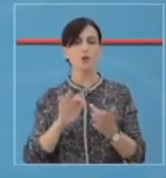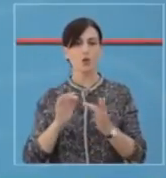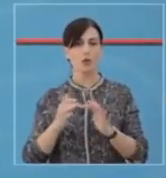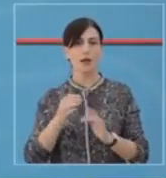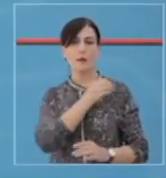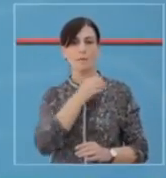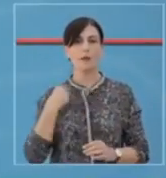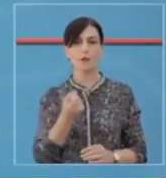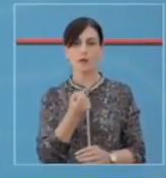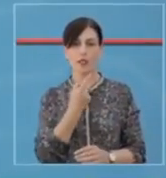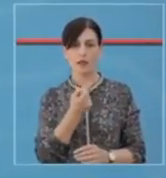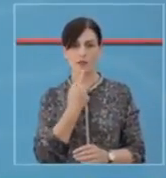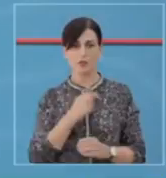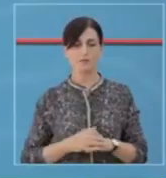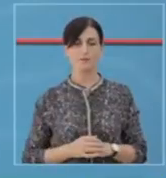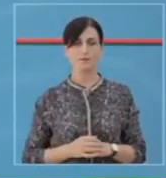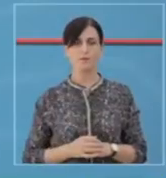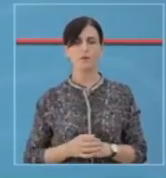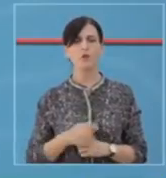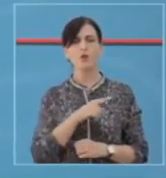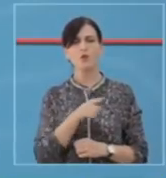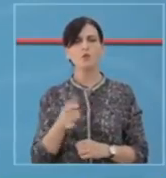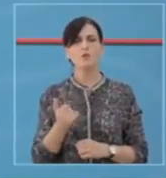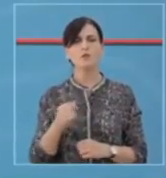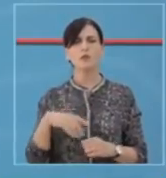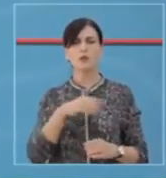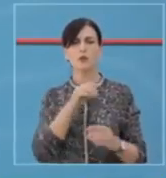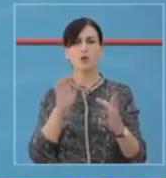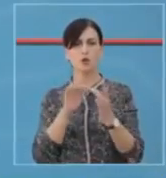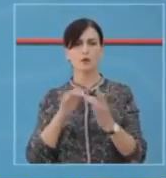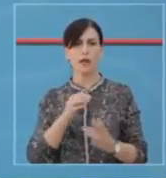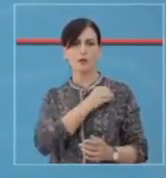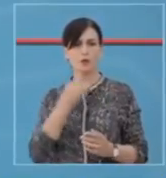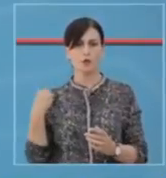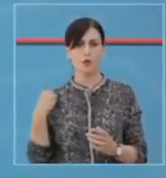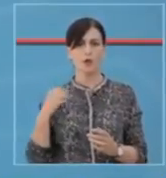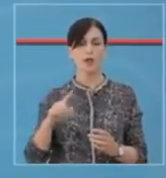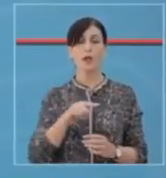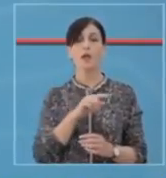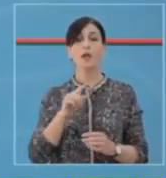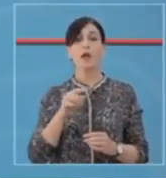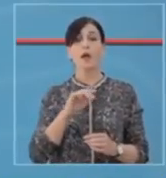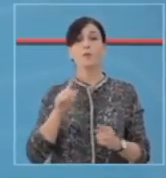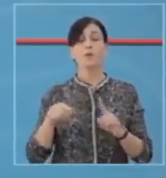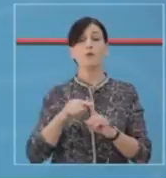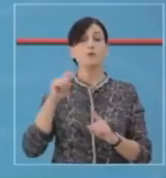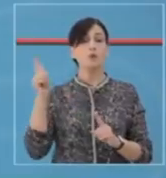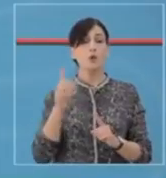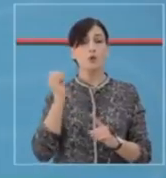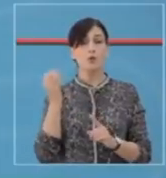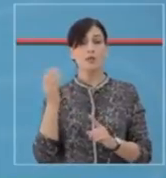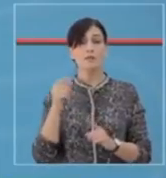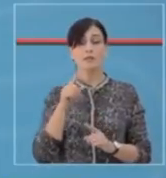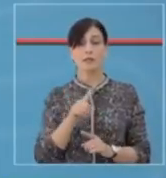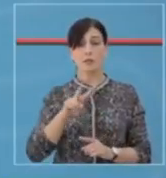mjeku në familjes për barnat me rimbursim. Kontaktoni me mjeku në familjes, ose telefononi urgjensën komtare në numri